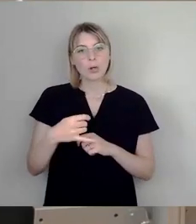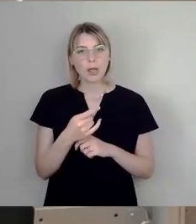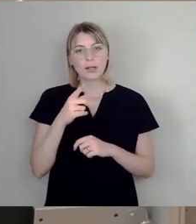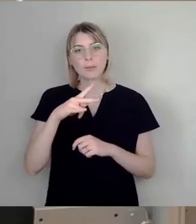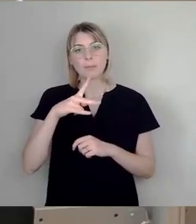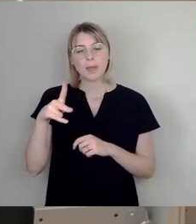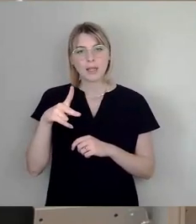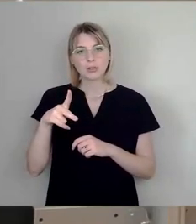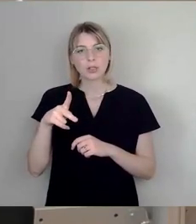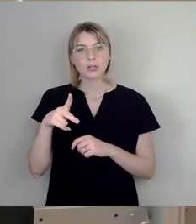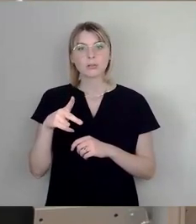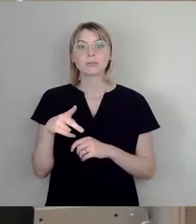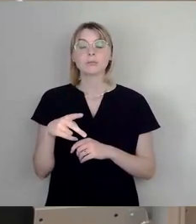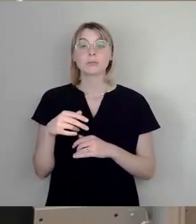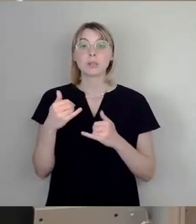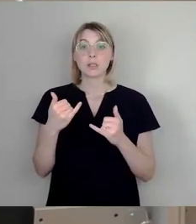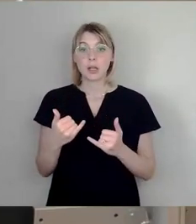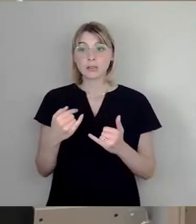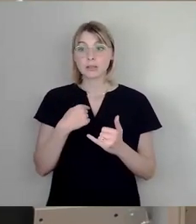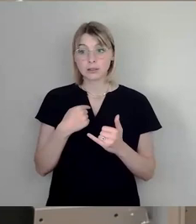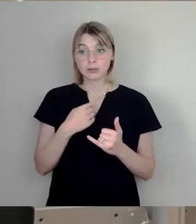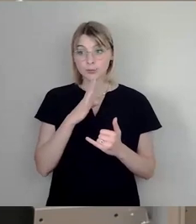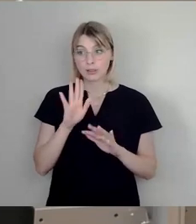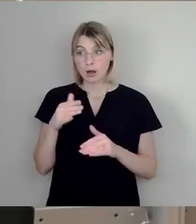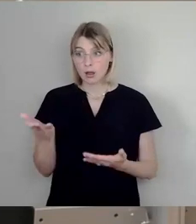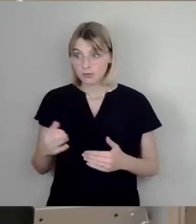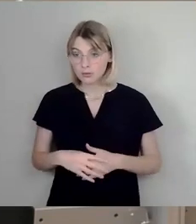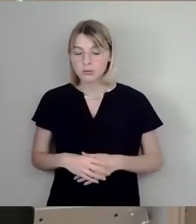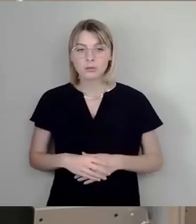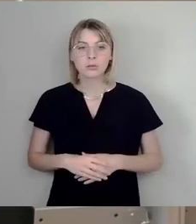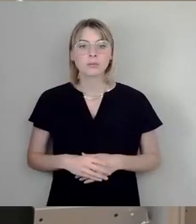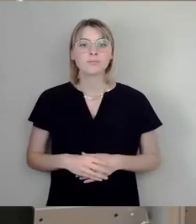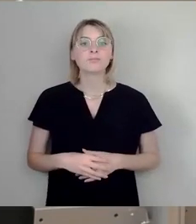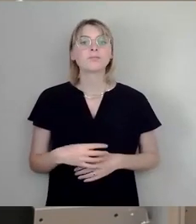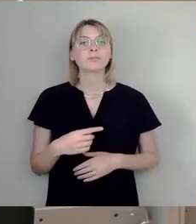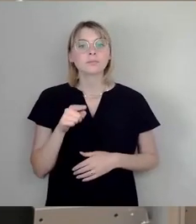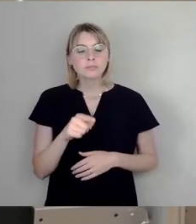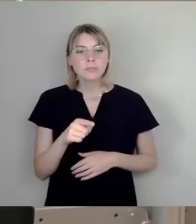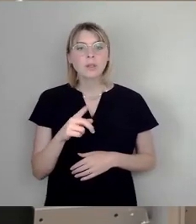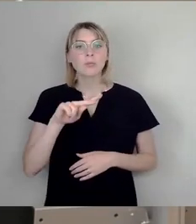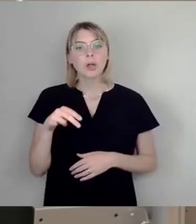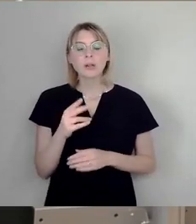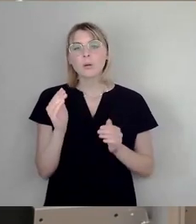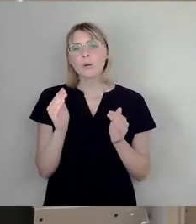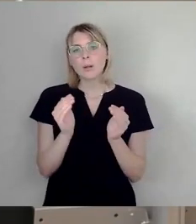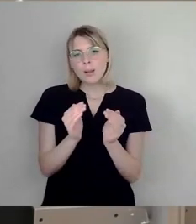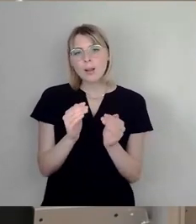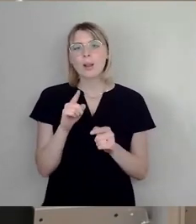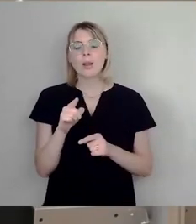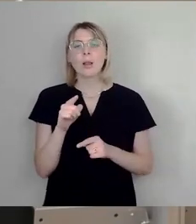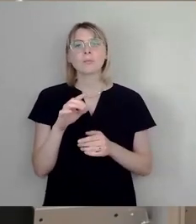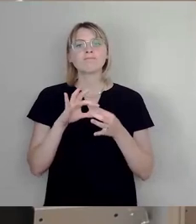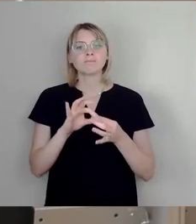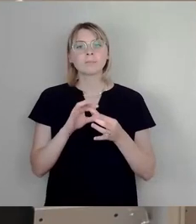Ich habe jetzt vordergründig das Wort, glaube ich. Es ist ein kleines Projekt in Pieschen, wo es darum geht, sich mit den klimatischen